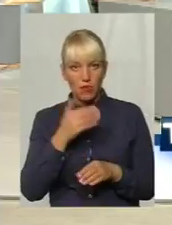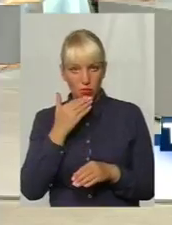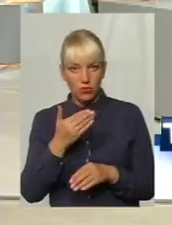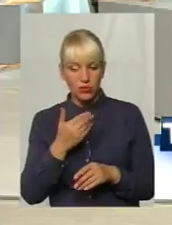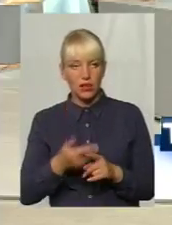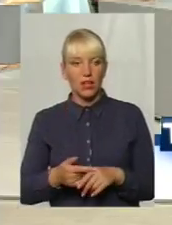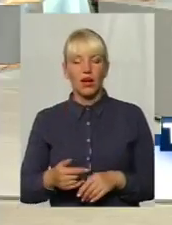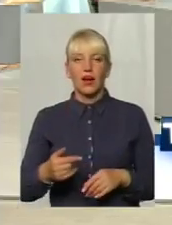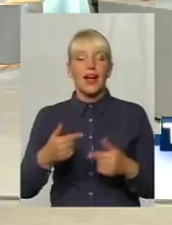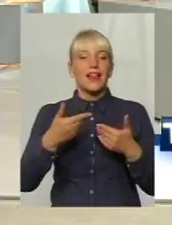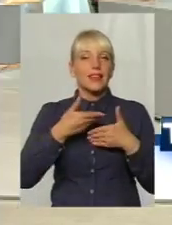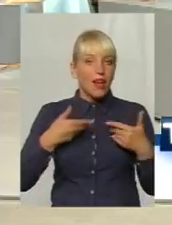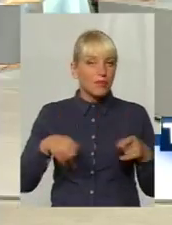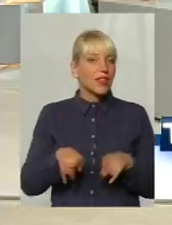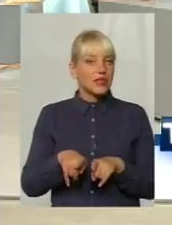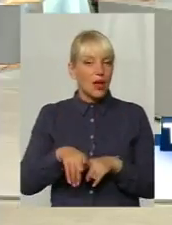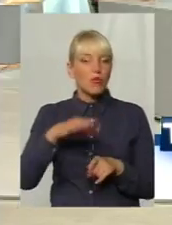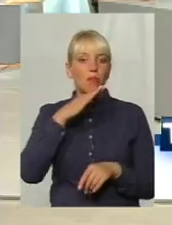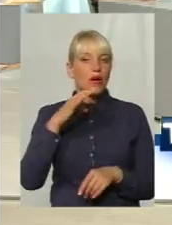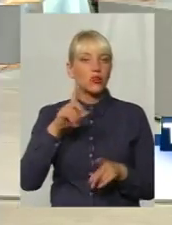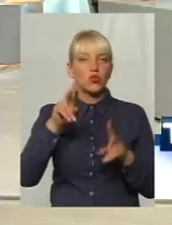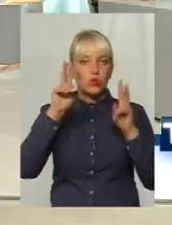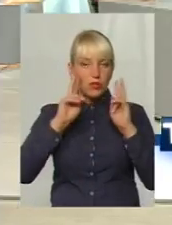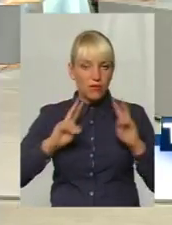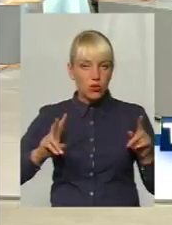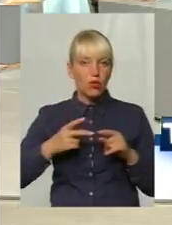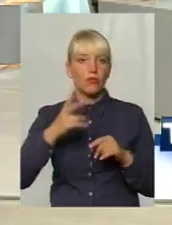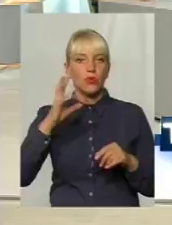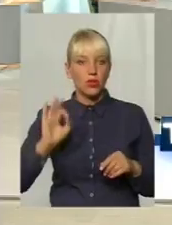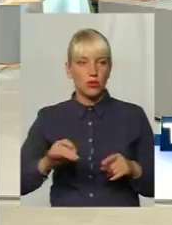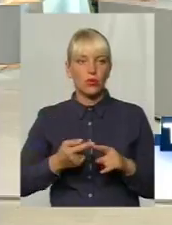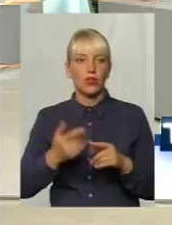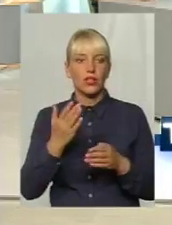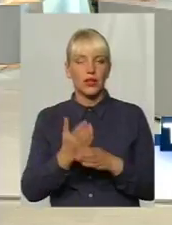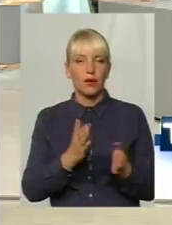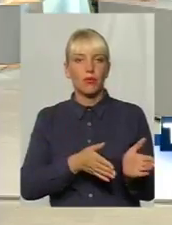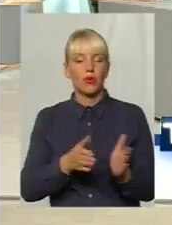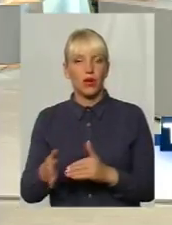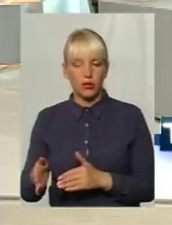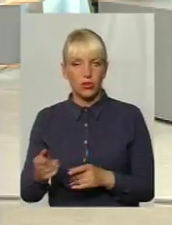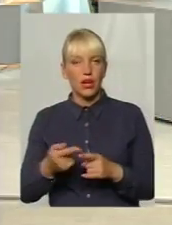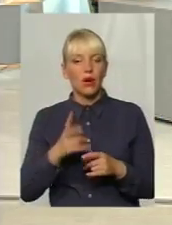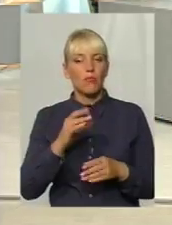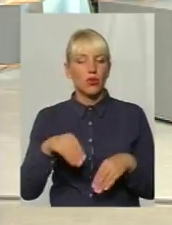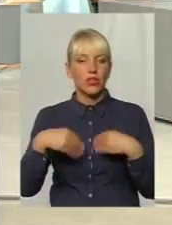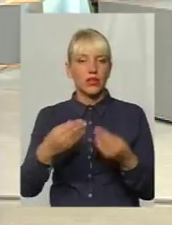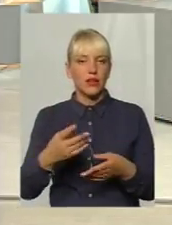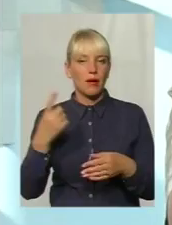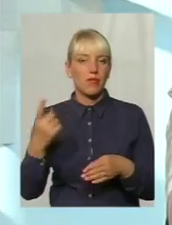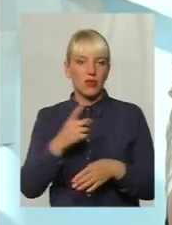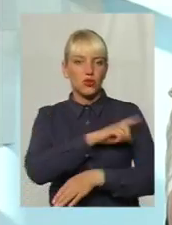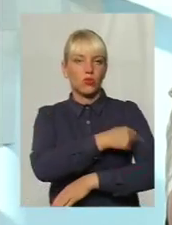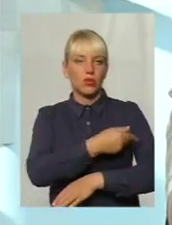багато чого невідомо. Але справа в тому, що є розроблено порядок надання первинної медичної допомоги. Зараз це теж проект. Точно так, як